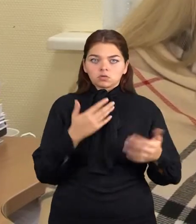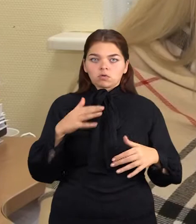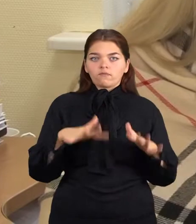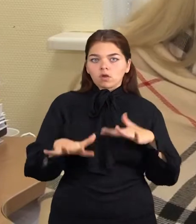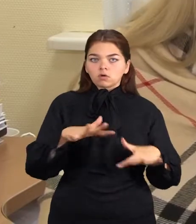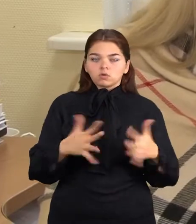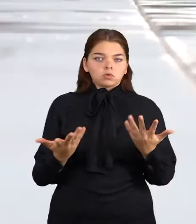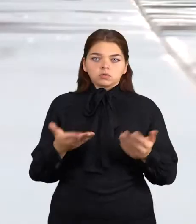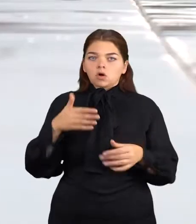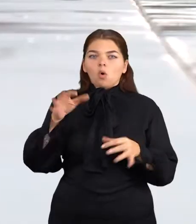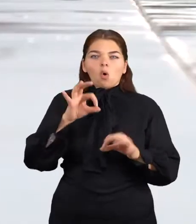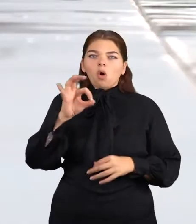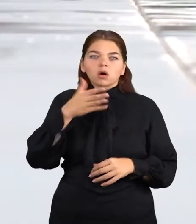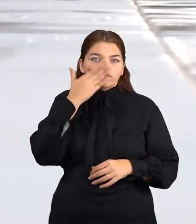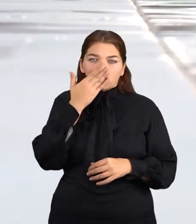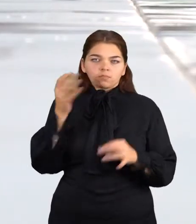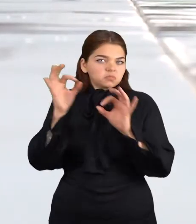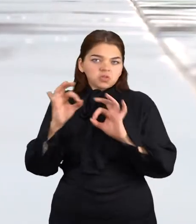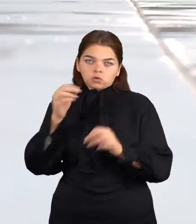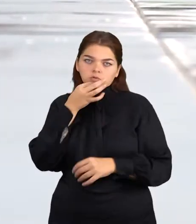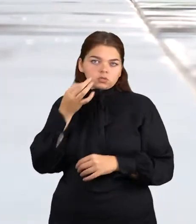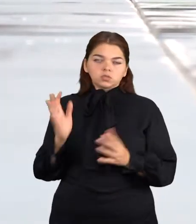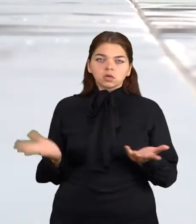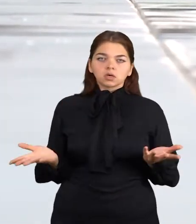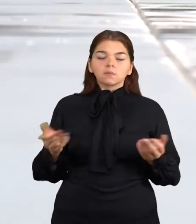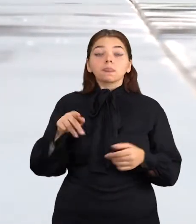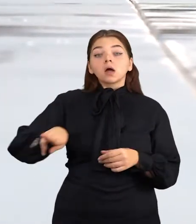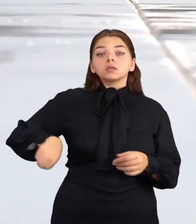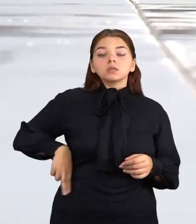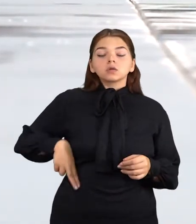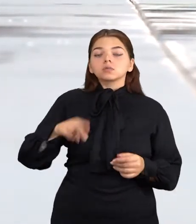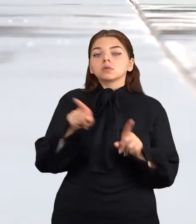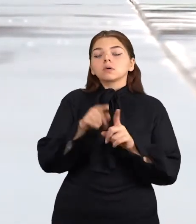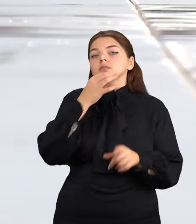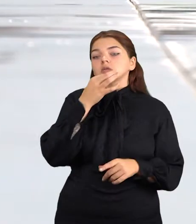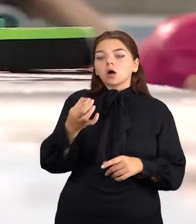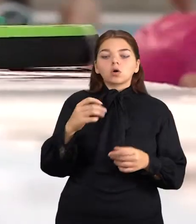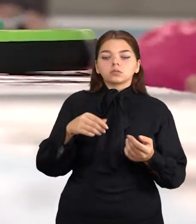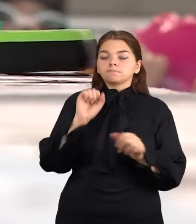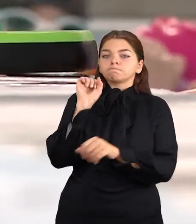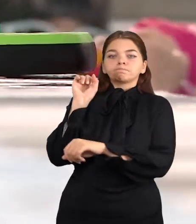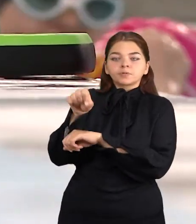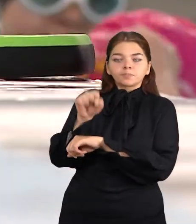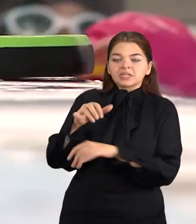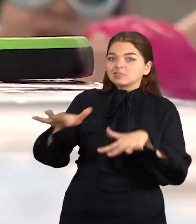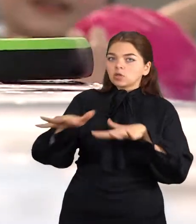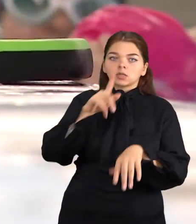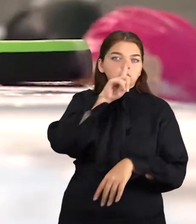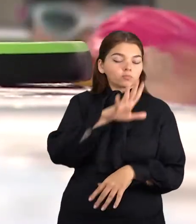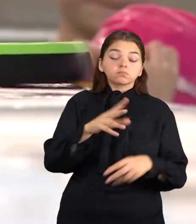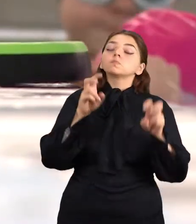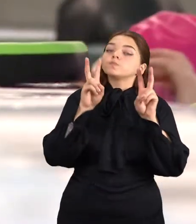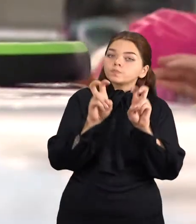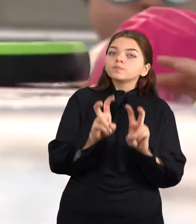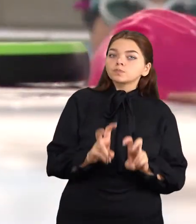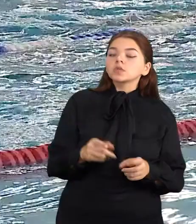tokus dirginančio kvapo. Paulius Viktoravičius teigia, kad plaukimo centro vodavybė toli gražu nežada numoti ranką į susidariusią situaciją ir tam